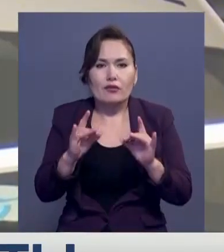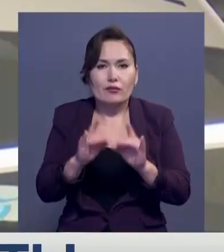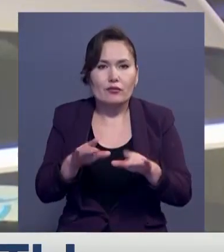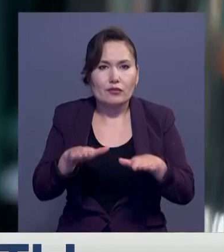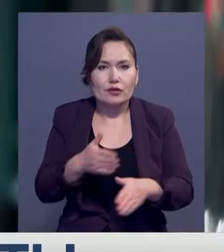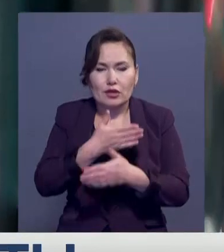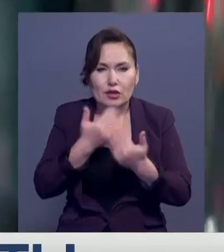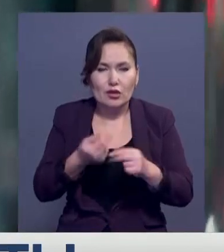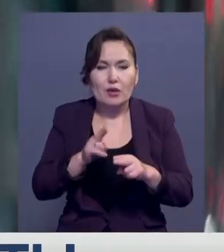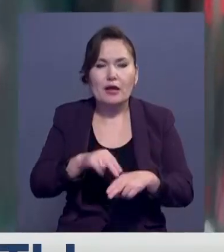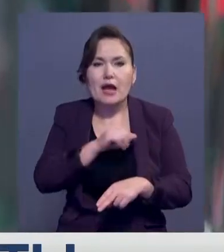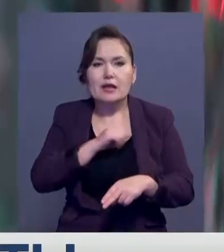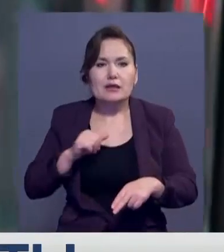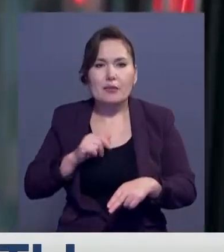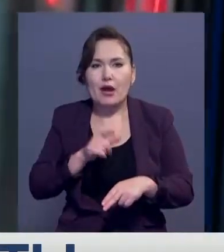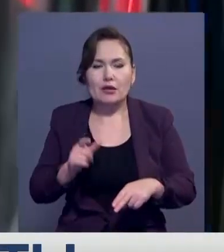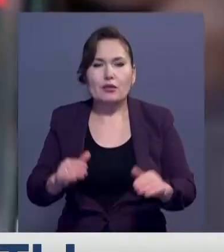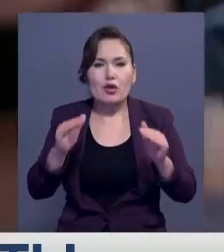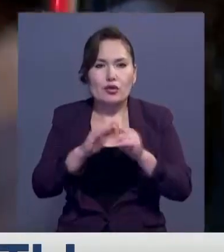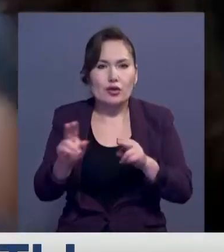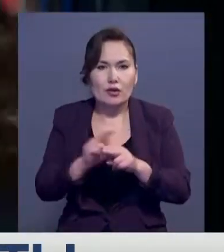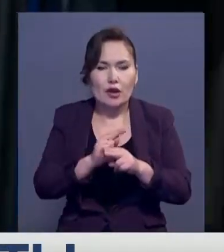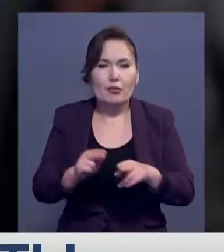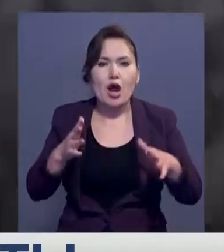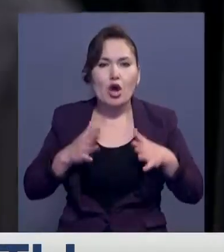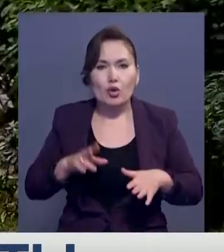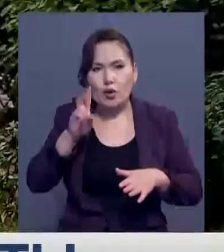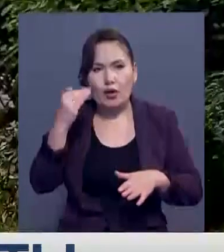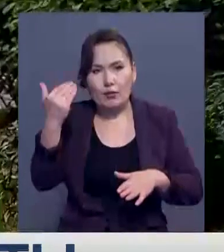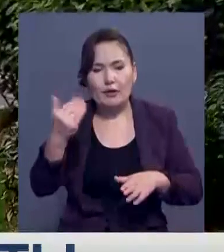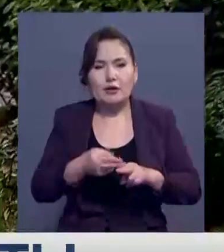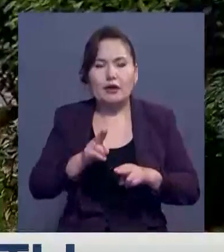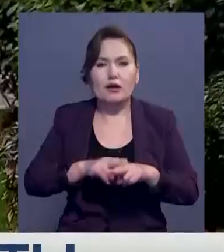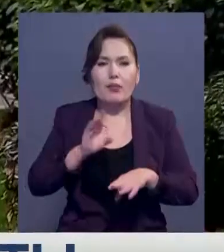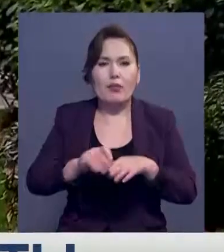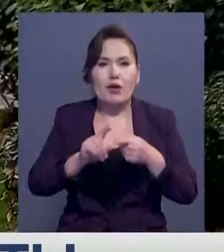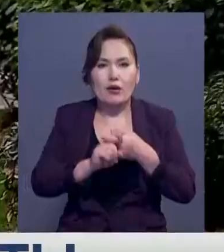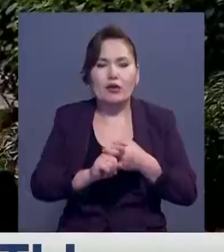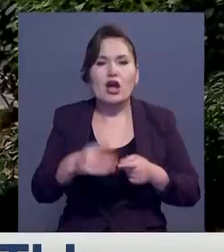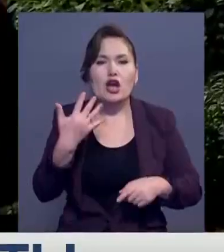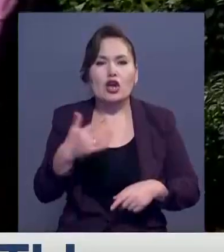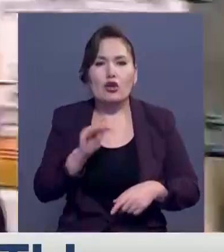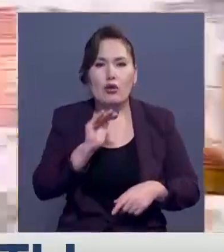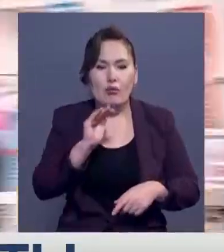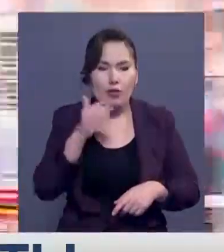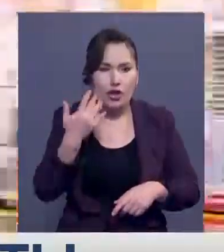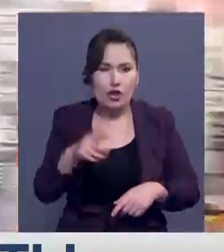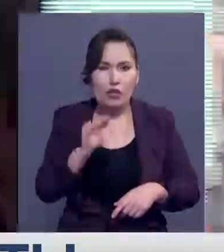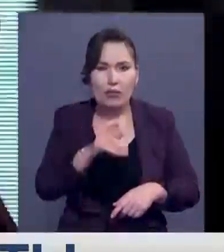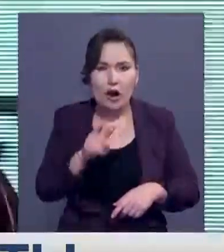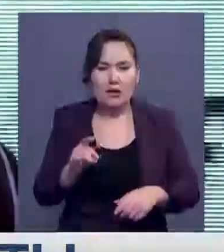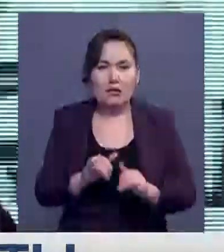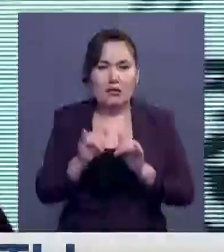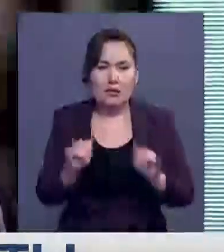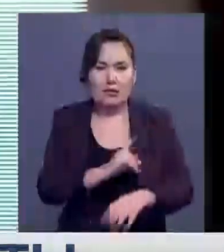Сондықтан көбі үйді емделуге мәжбір. Айтәгетек бүгінде Грузияда вирус шықтырғандардың саны елі мүмінді анасады. ғани мұқар сүйлет